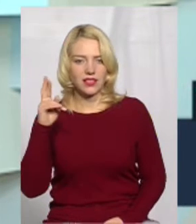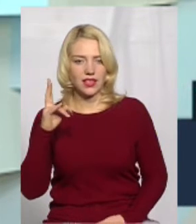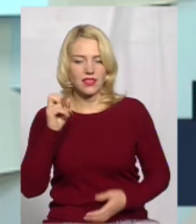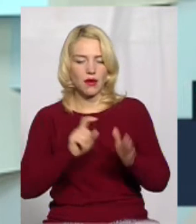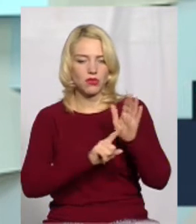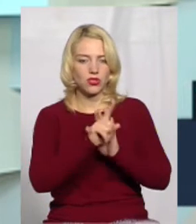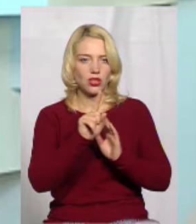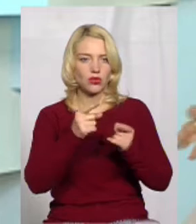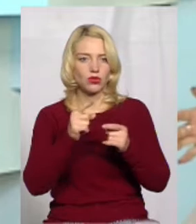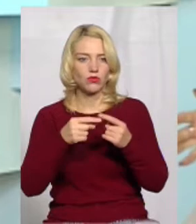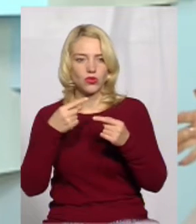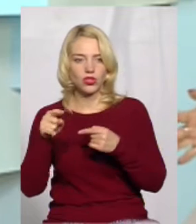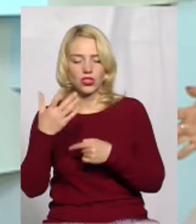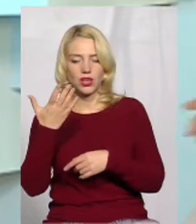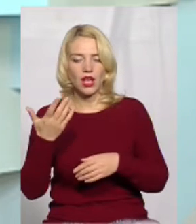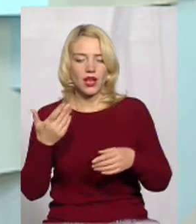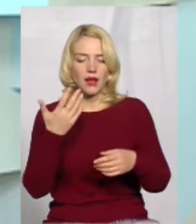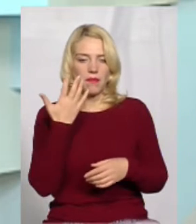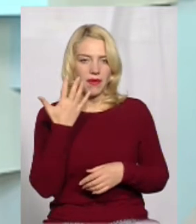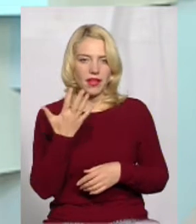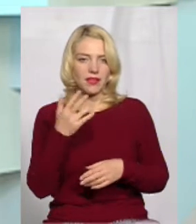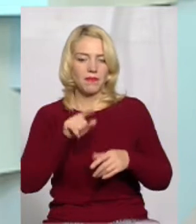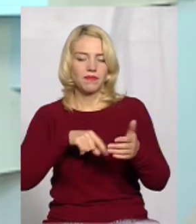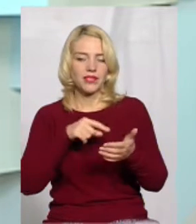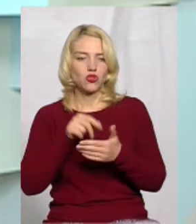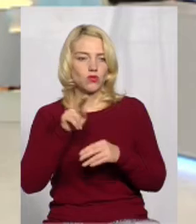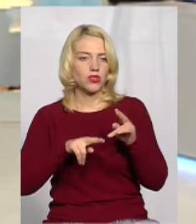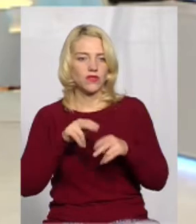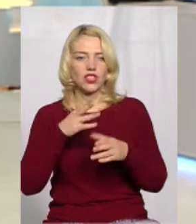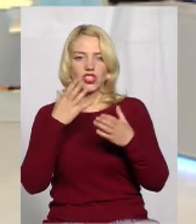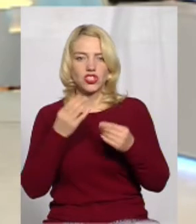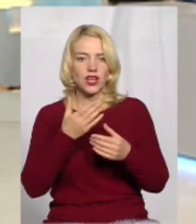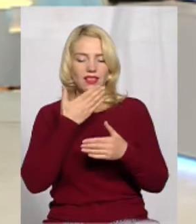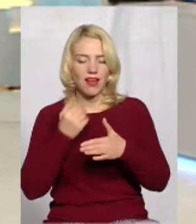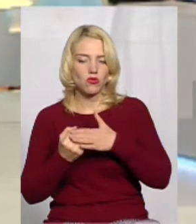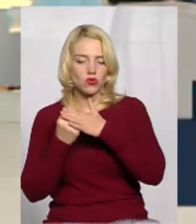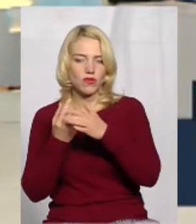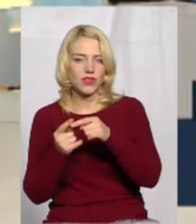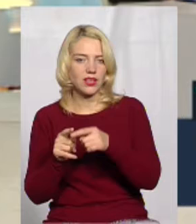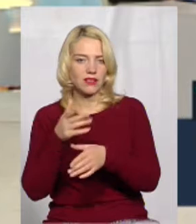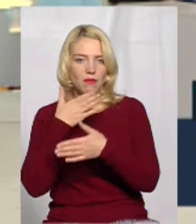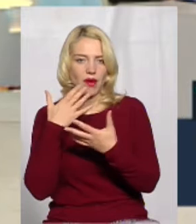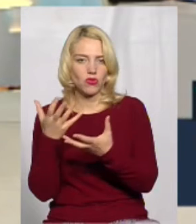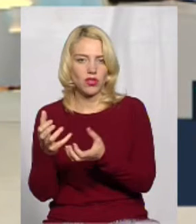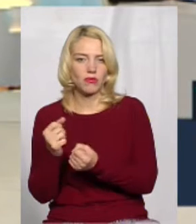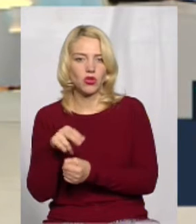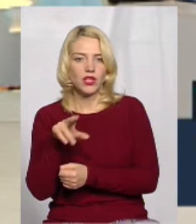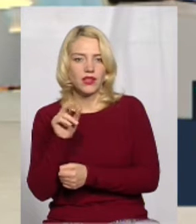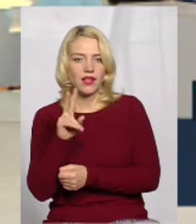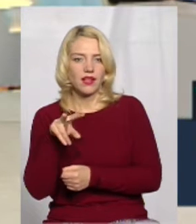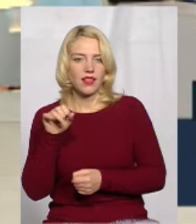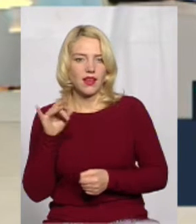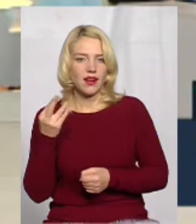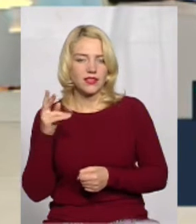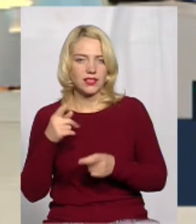Тому інші 5 містобудівних, на основі них не отримані декларації. Але в